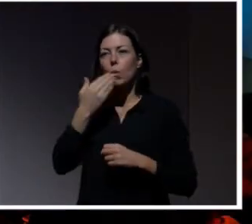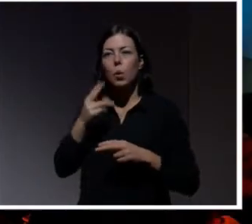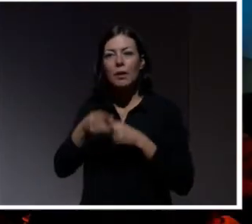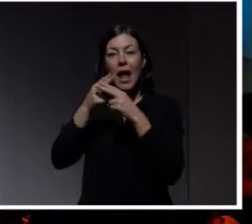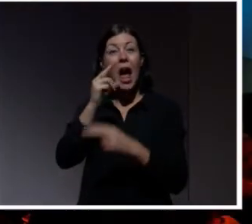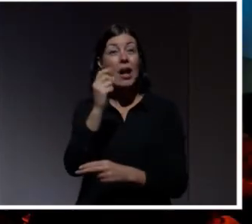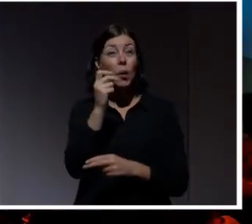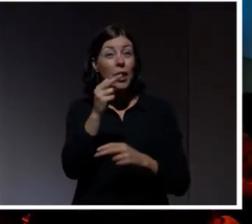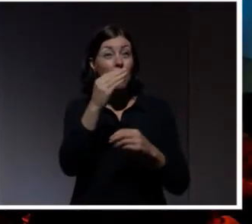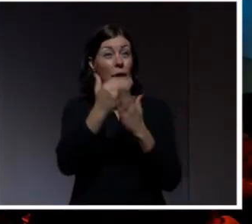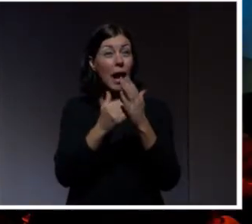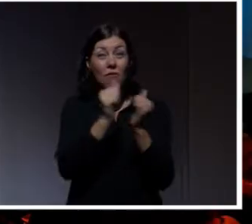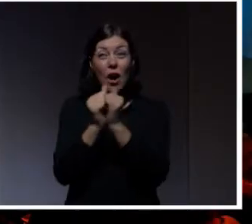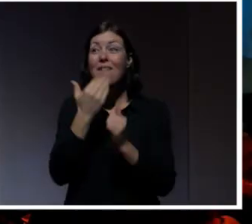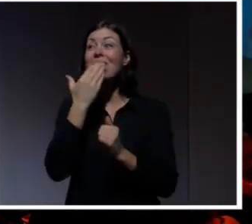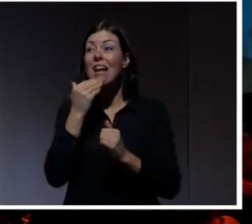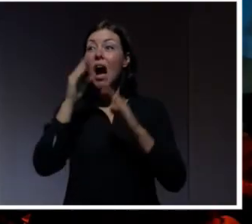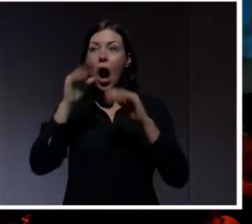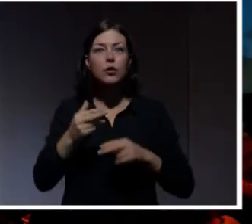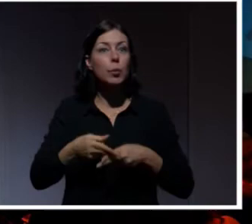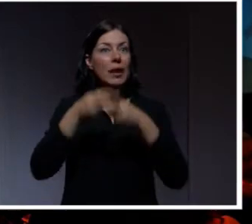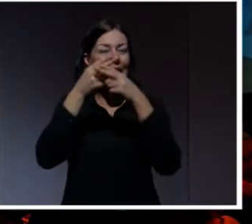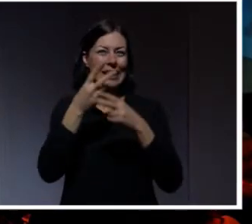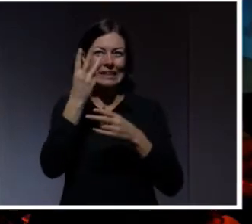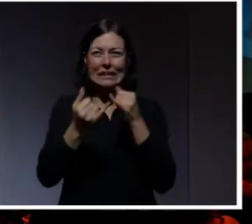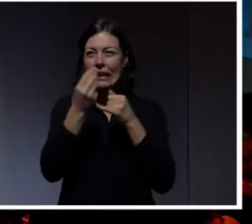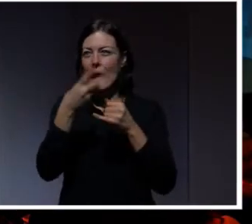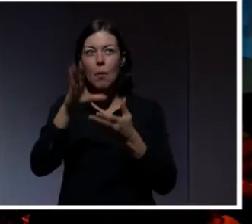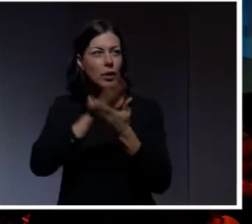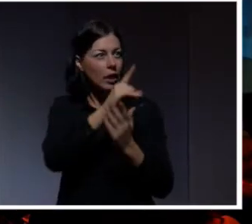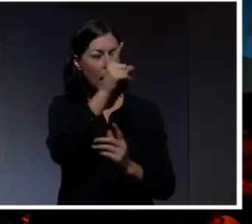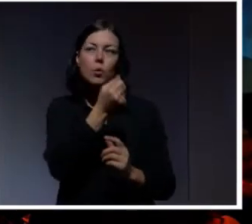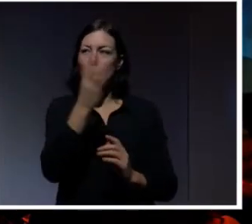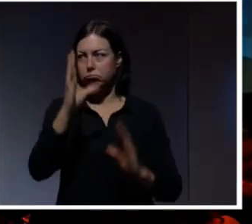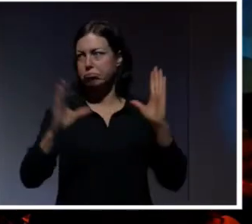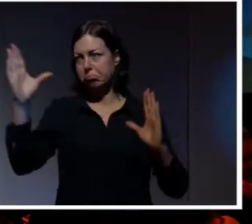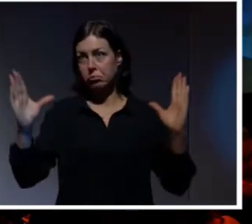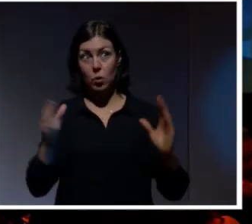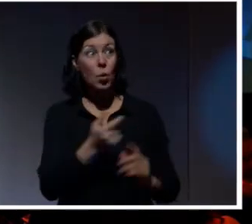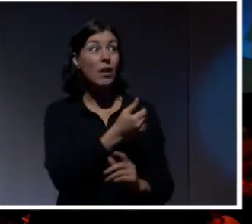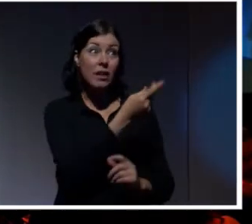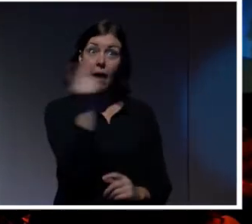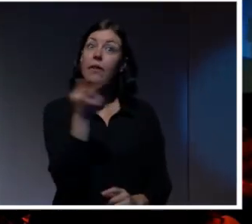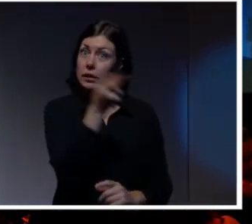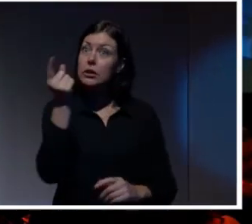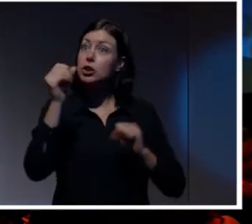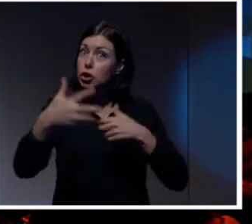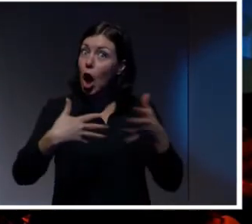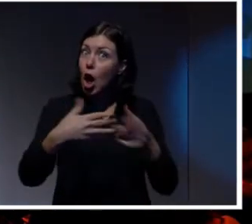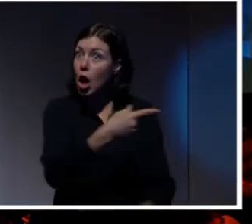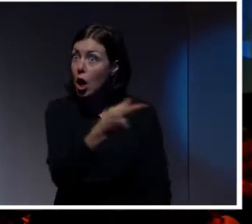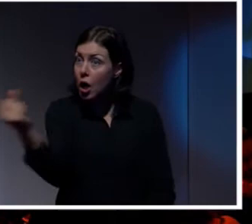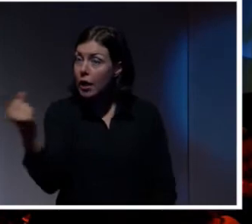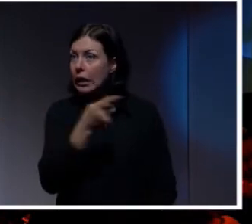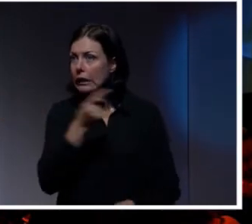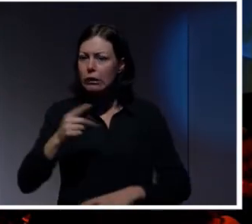månaderna? Se, några. Bra. Ni andra också. Gjört. Ta reda